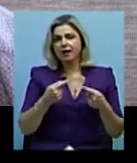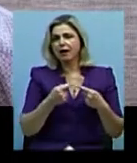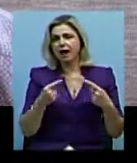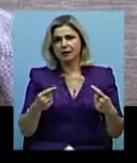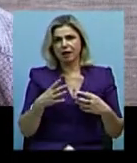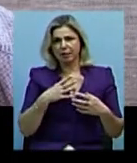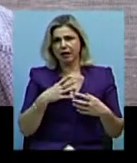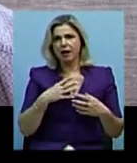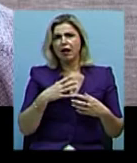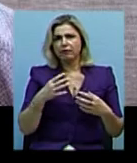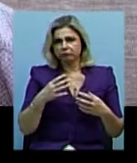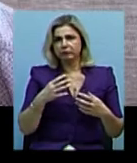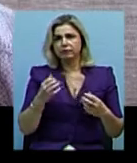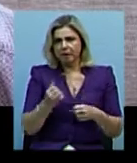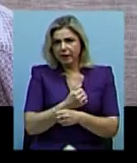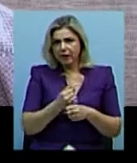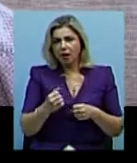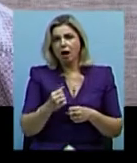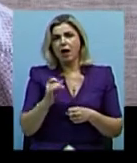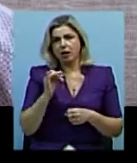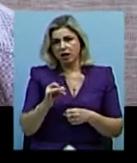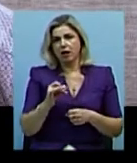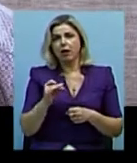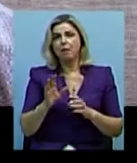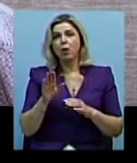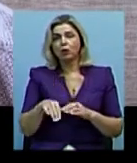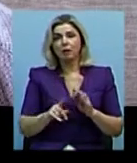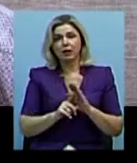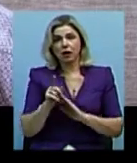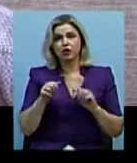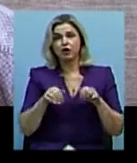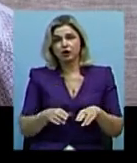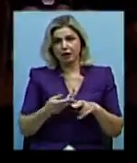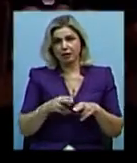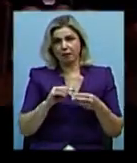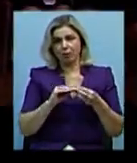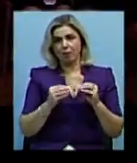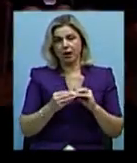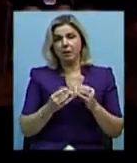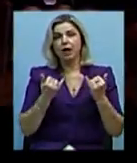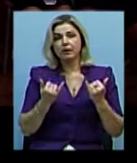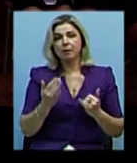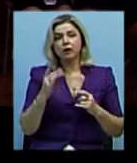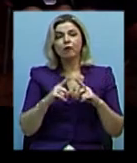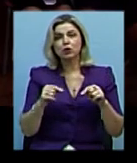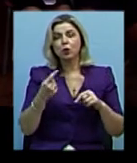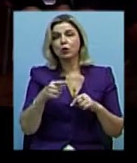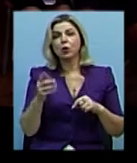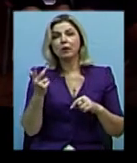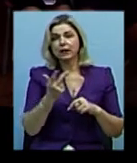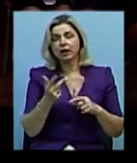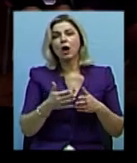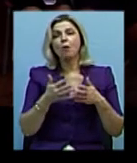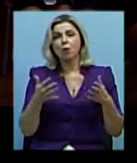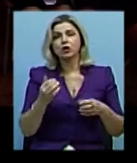таке інше. Потім ми почали вирішувати цю проблему. Тепер в загальноосвітній школі номер три більше